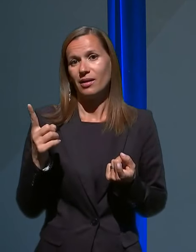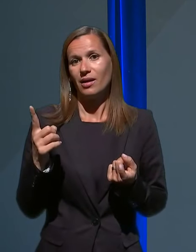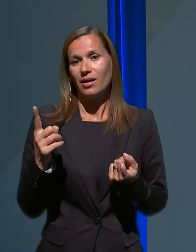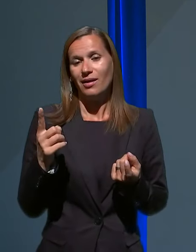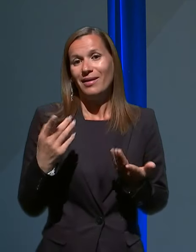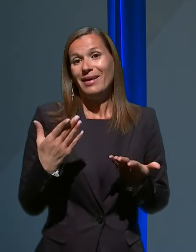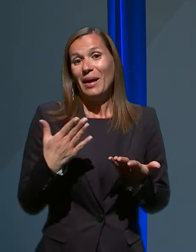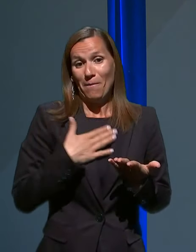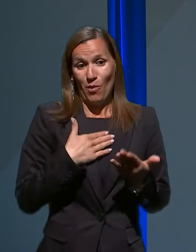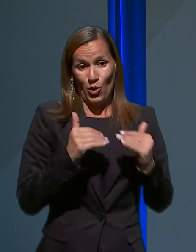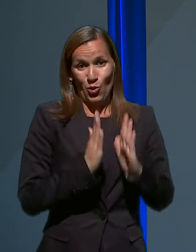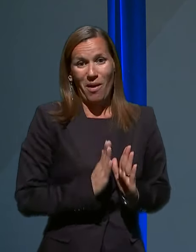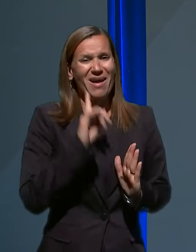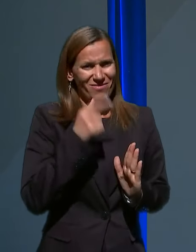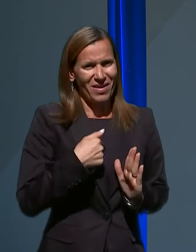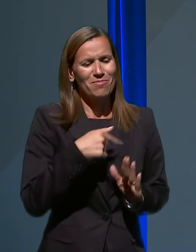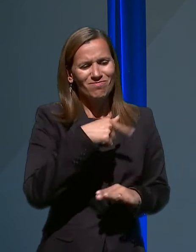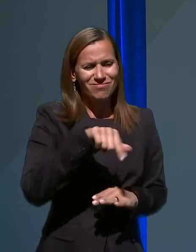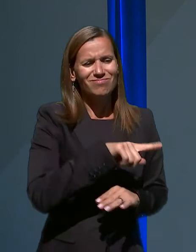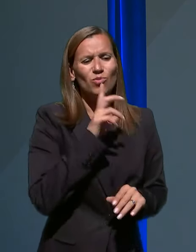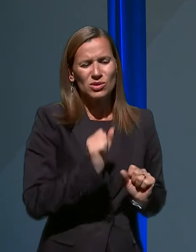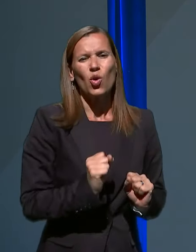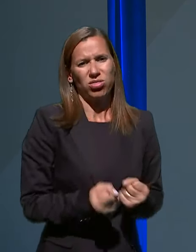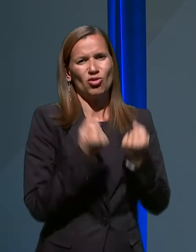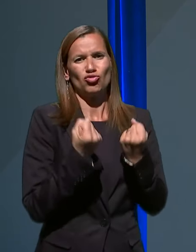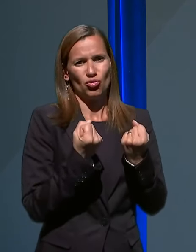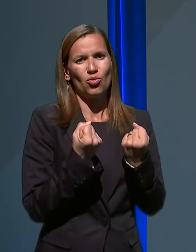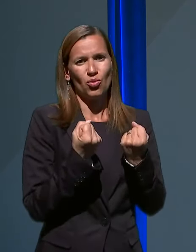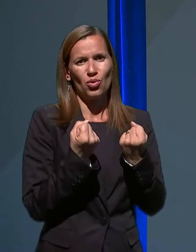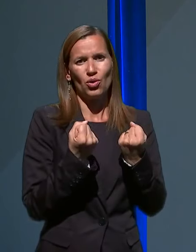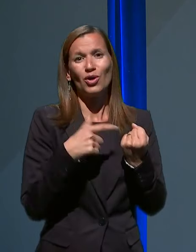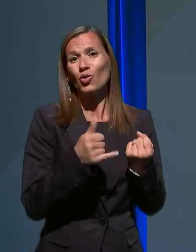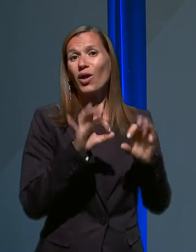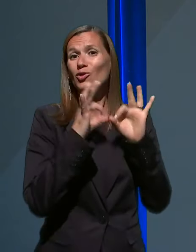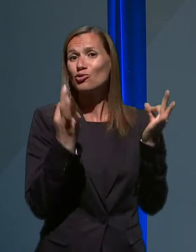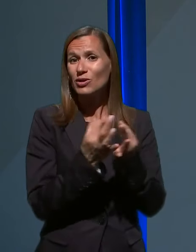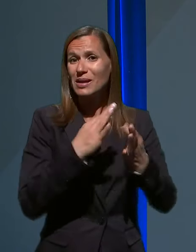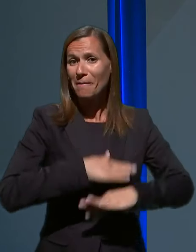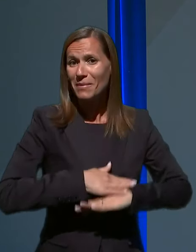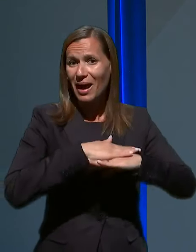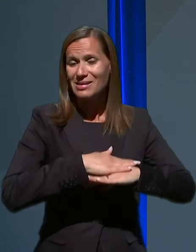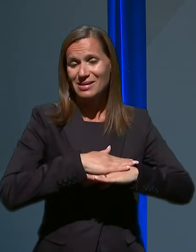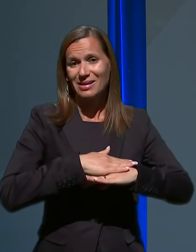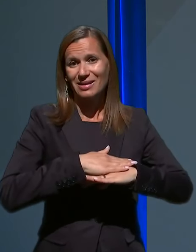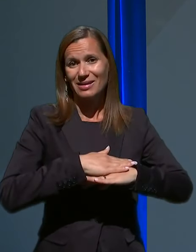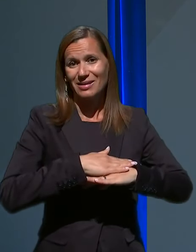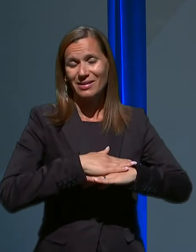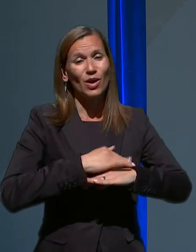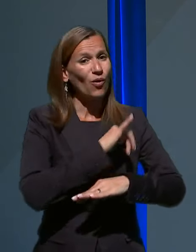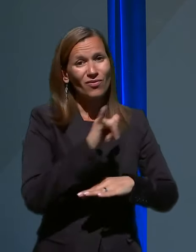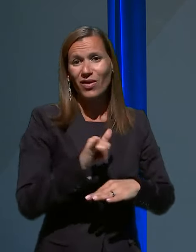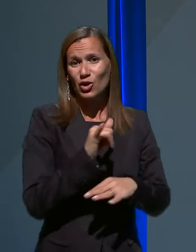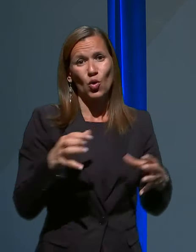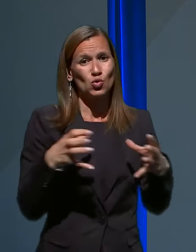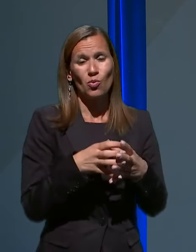domače vem, da jim bo zelo težko. To je tak družinski praznik, ko gremo skupaj k žegnu